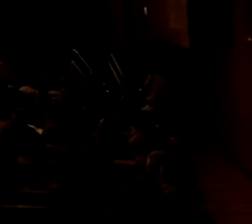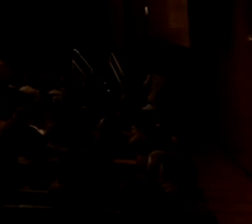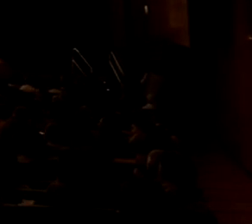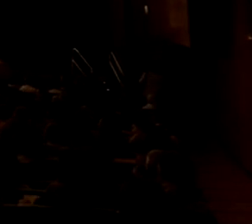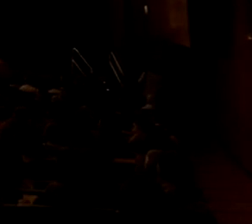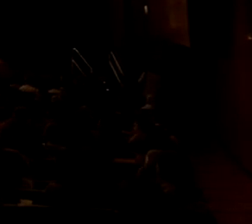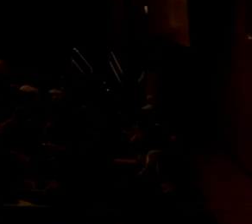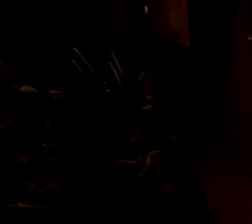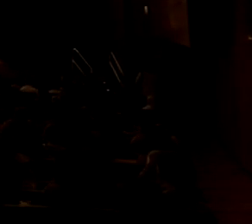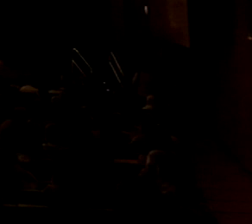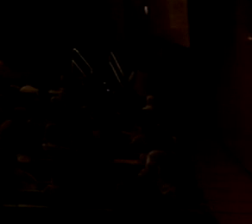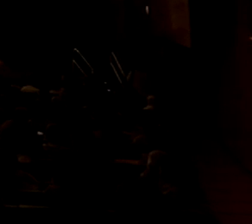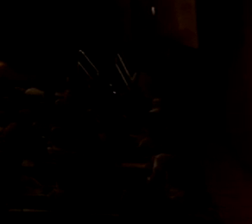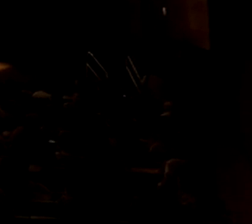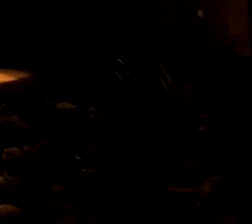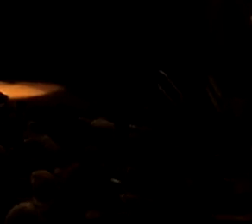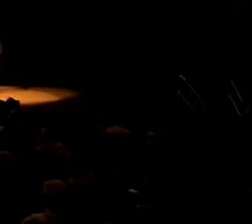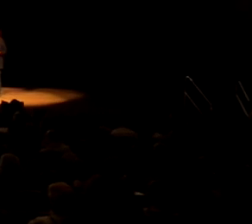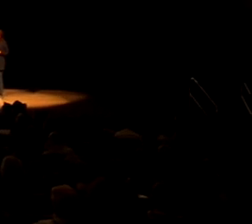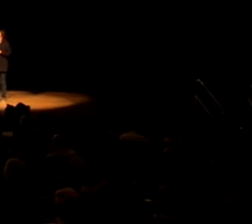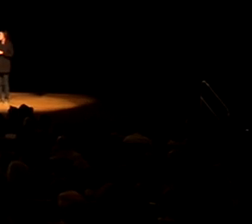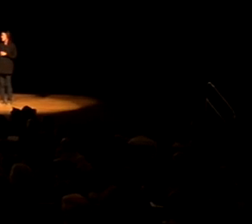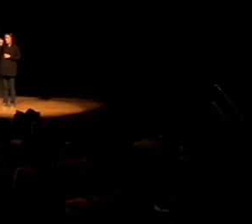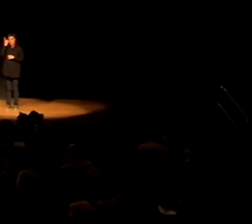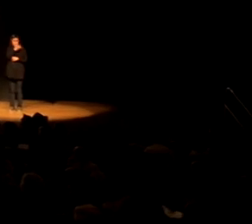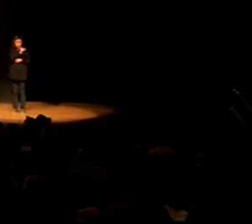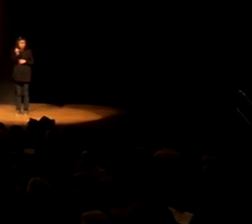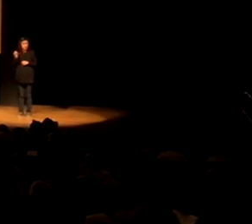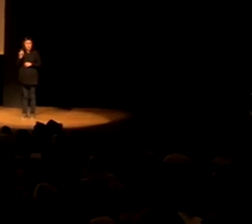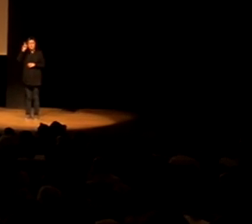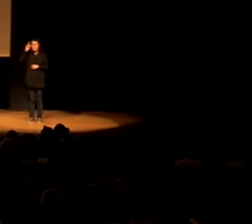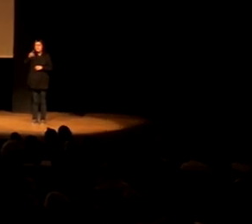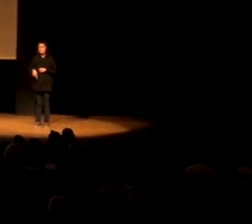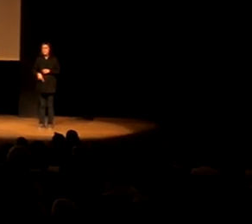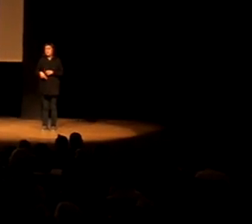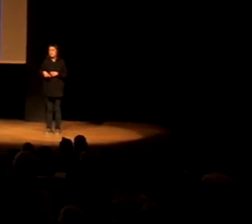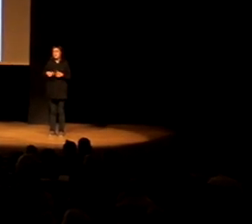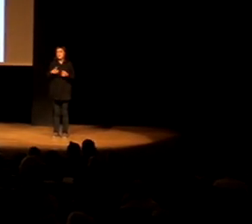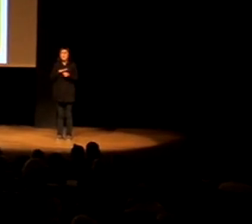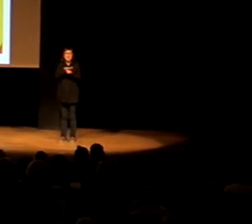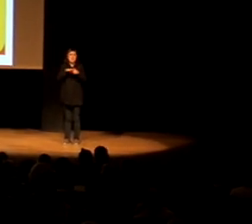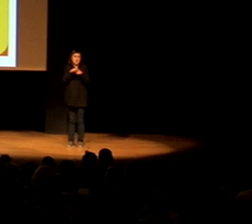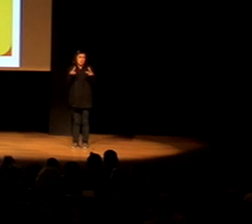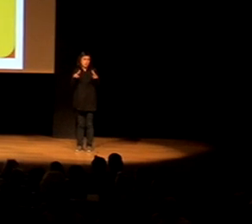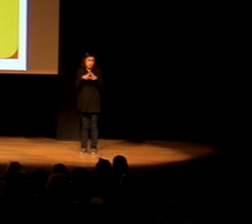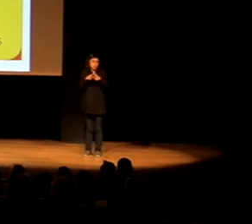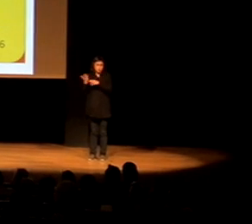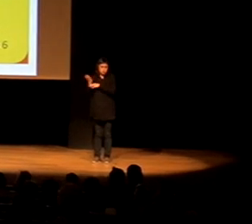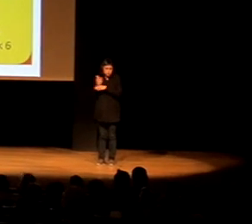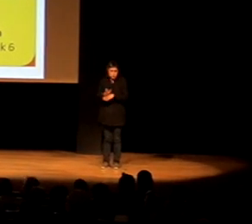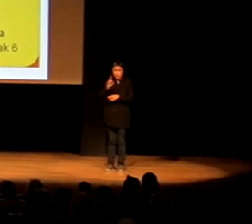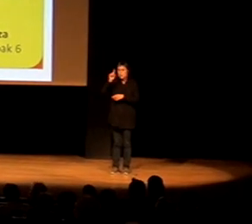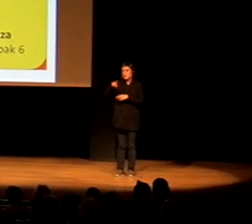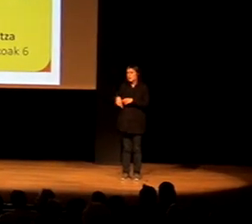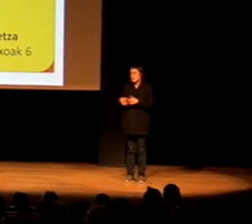Bai, ikasleak badaude, eta badaugos bebai gizarte ere muko ordezkariak, eta osazuna ere muko